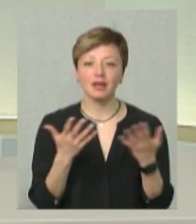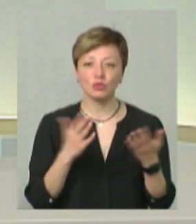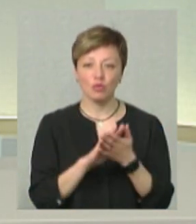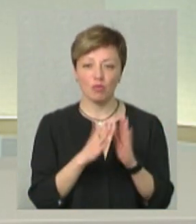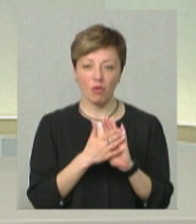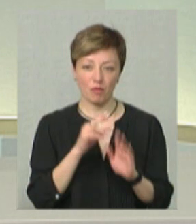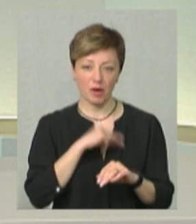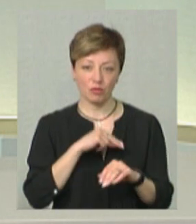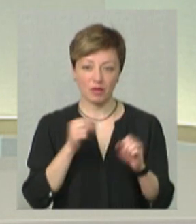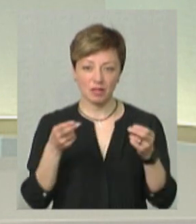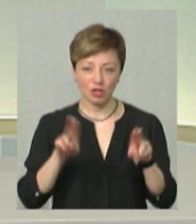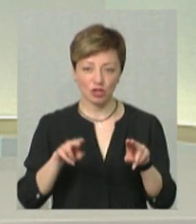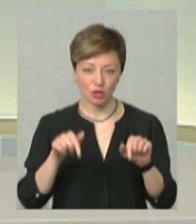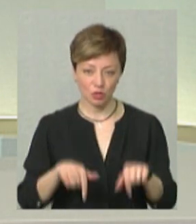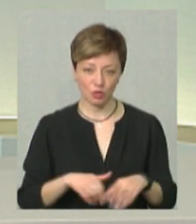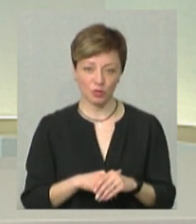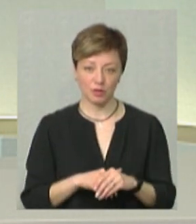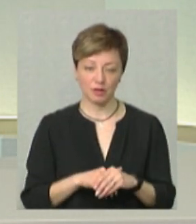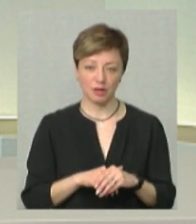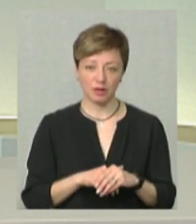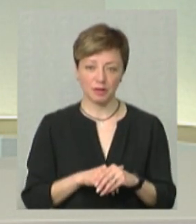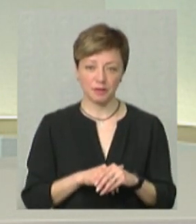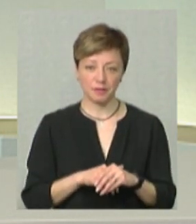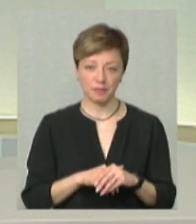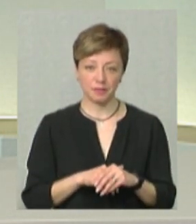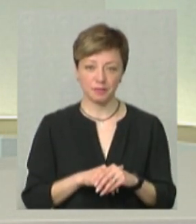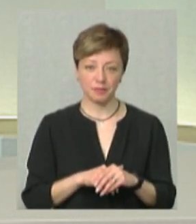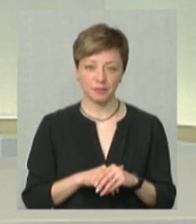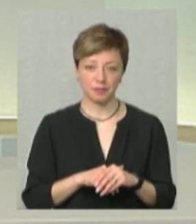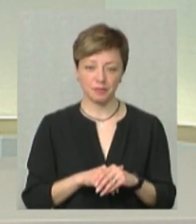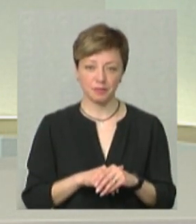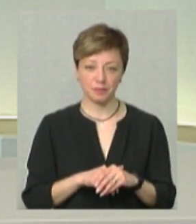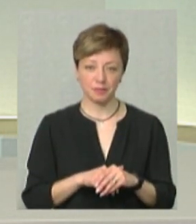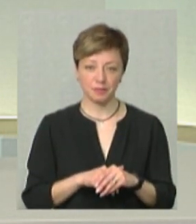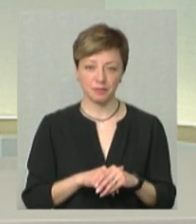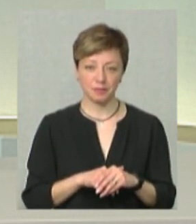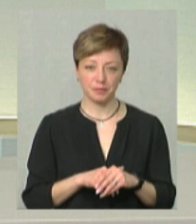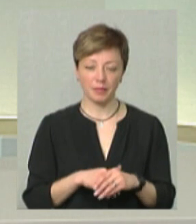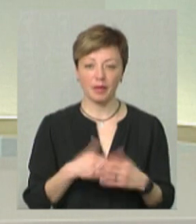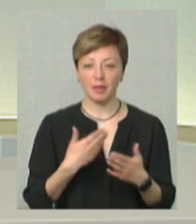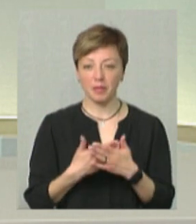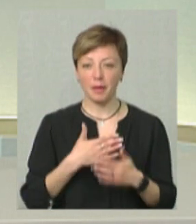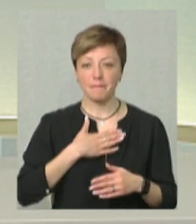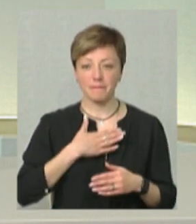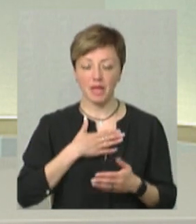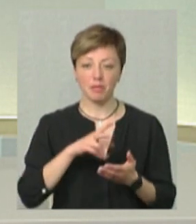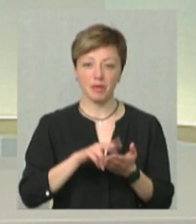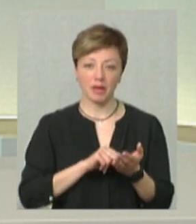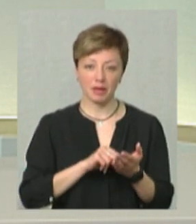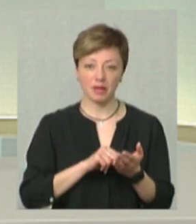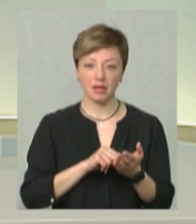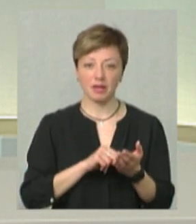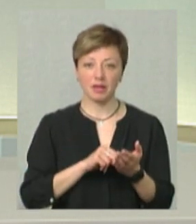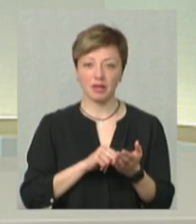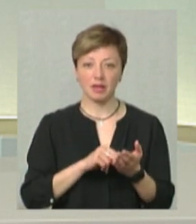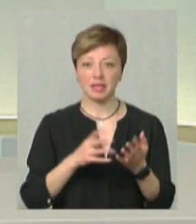ну, працювали і залишились тут. Тому що, ото, взяти Мін, приклад, ми плюс-мінус, там, сім